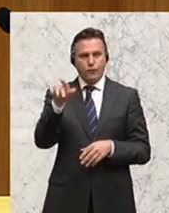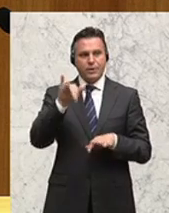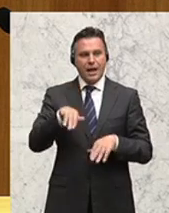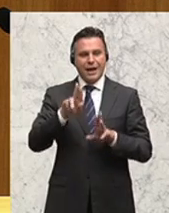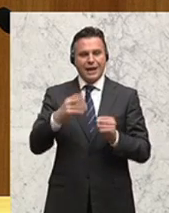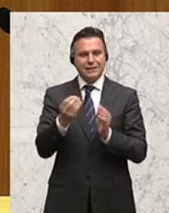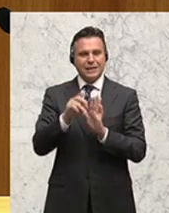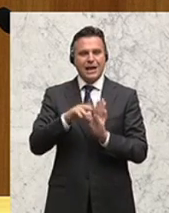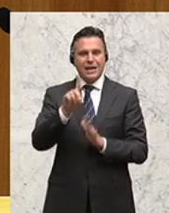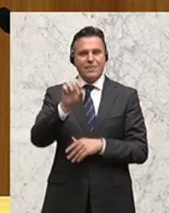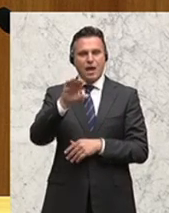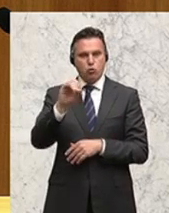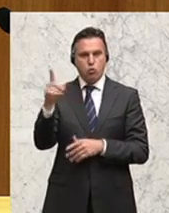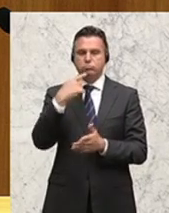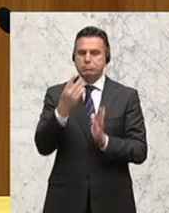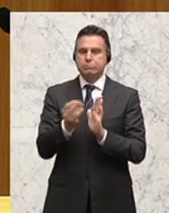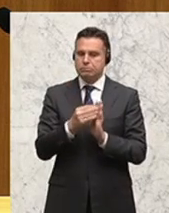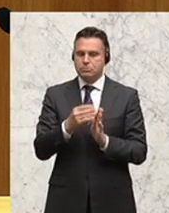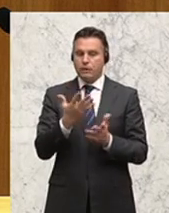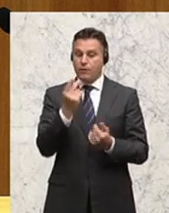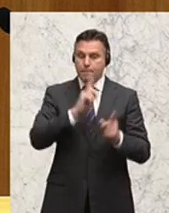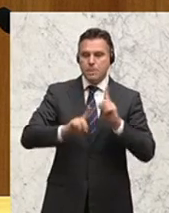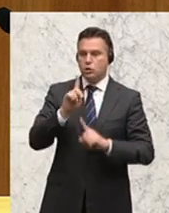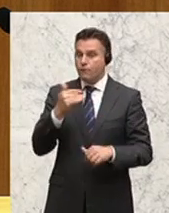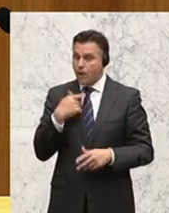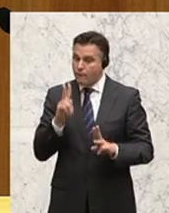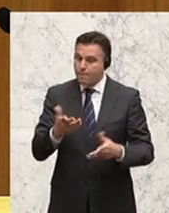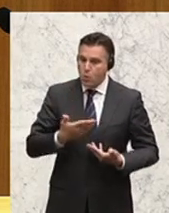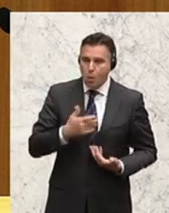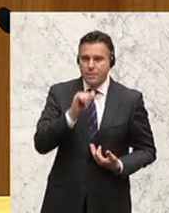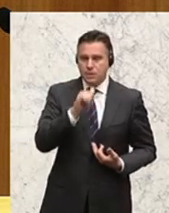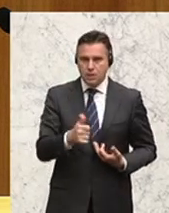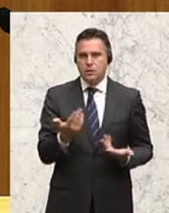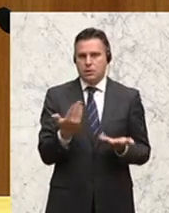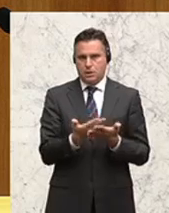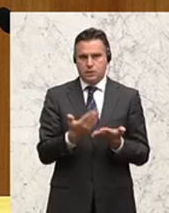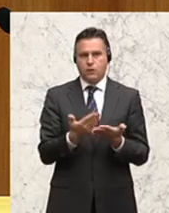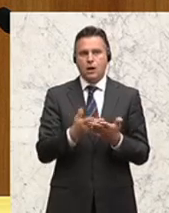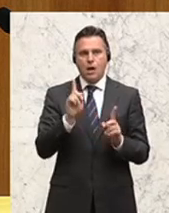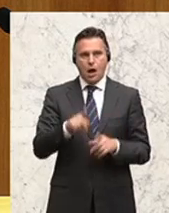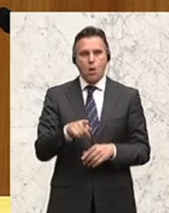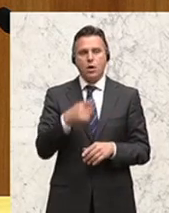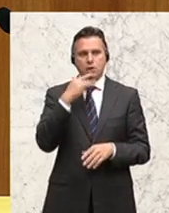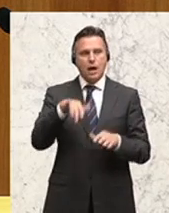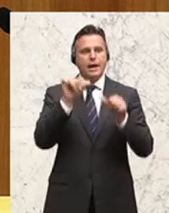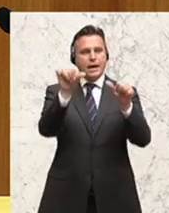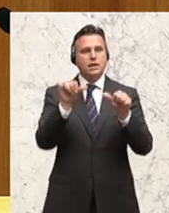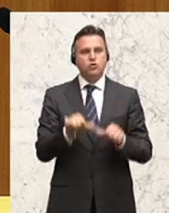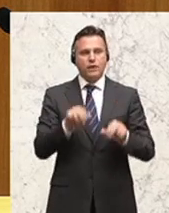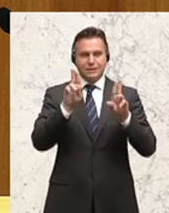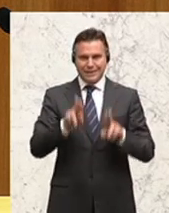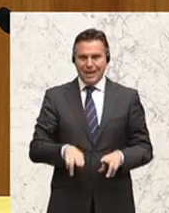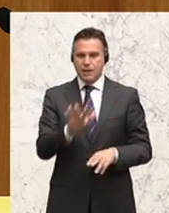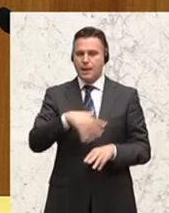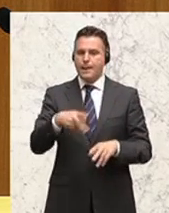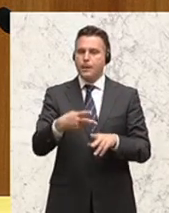damit auch viel Misstrauen ausgeräumt. Es spricht auch nichts dagegen, über Regeln betreffend ein europäisches Insolvenzrecht für Mitgliedstaaten